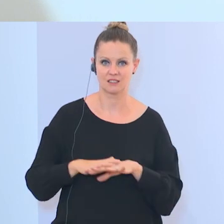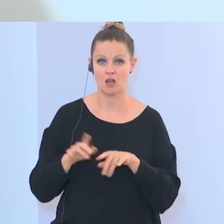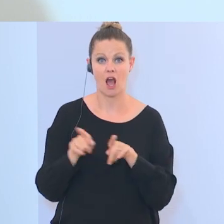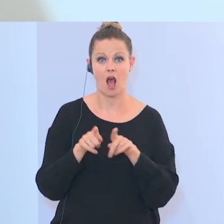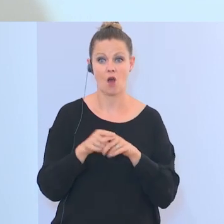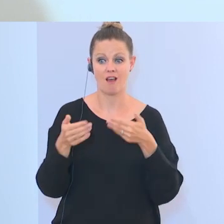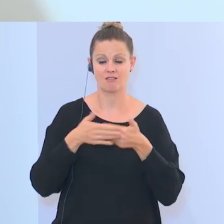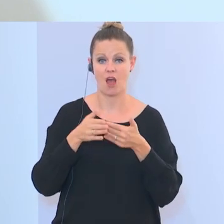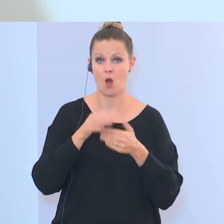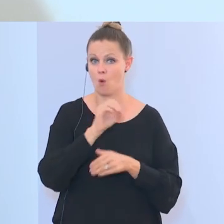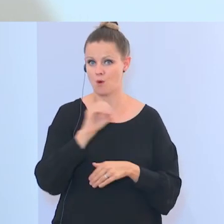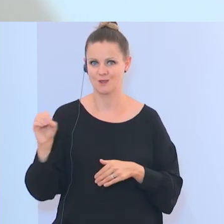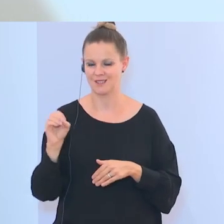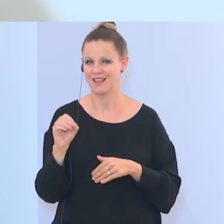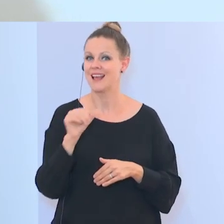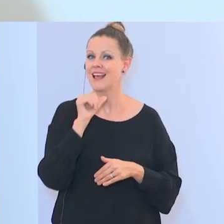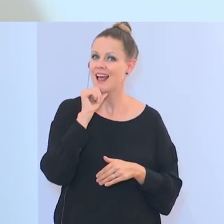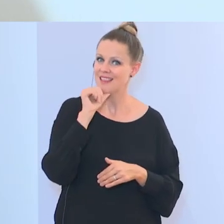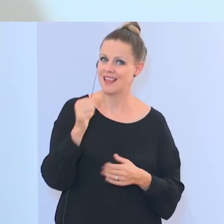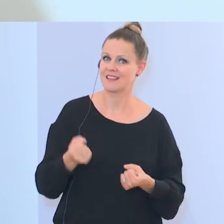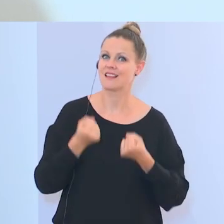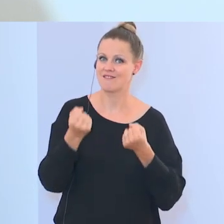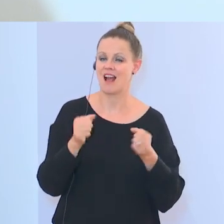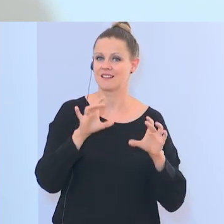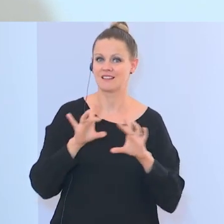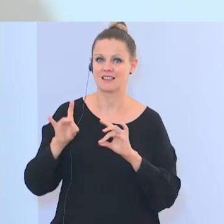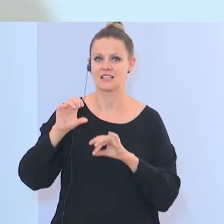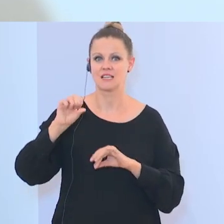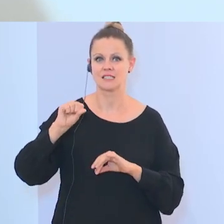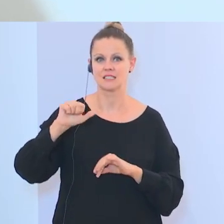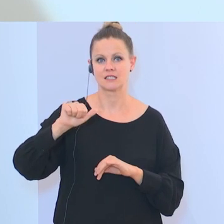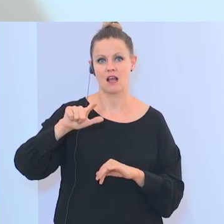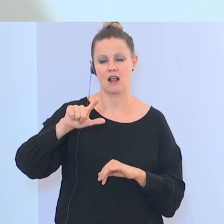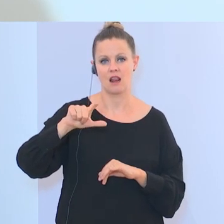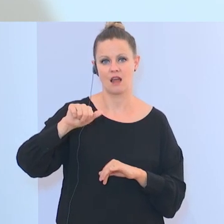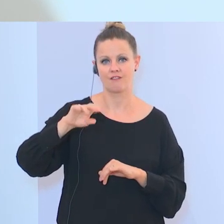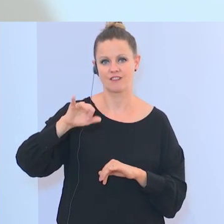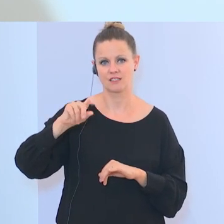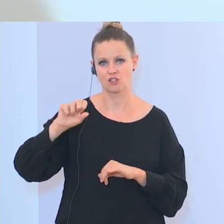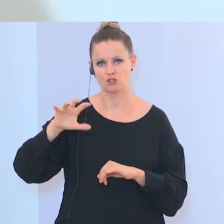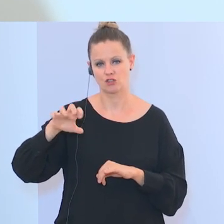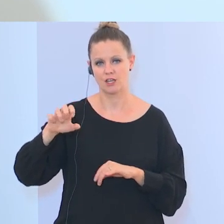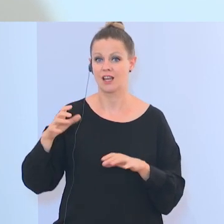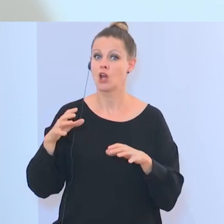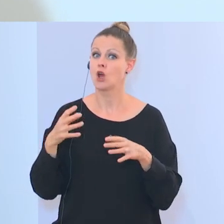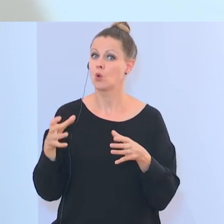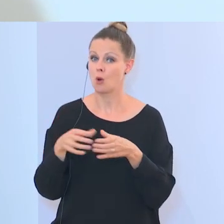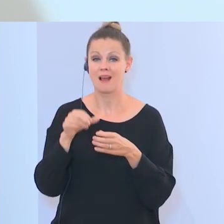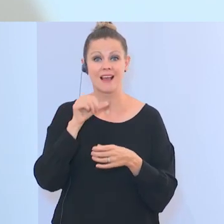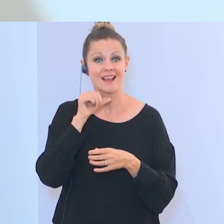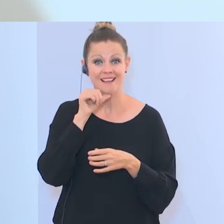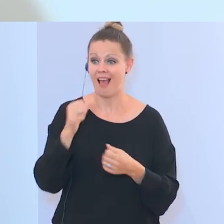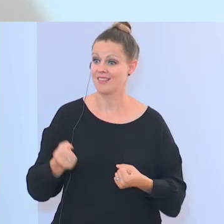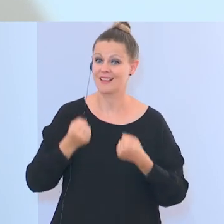von nicht gewalttätigen salafistischen Gruppen, Organisationen, die vielleicht nicht gewalttätig sind, die sich aber für eine